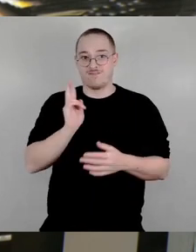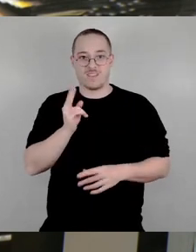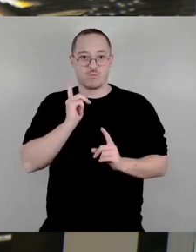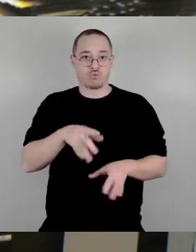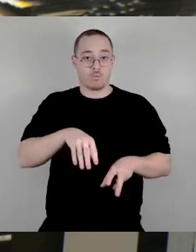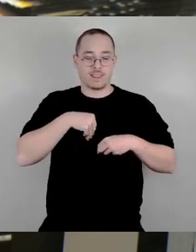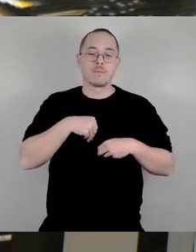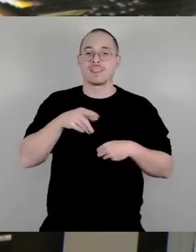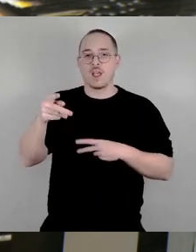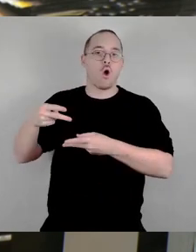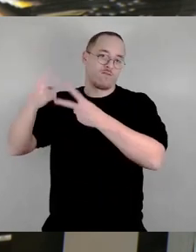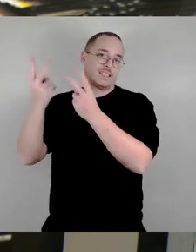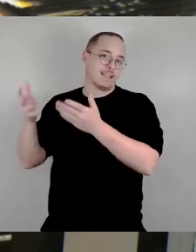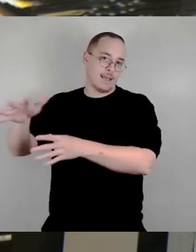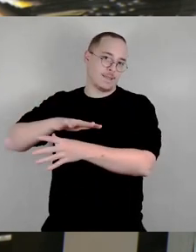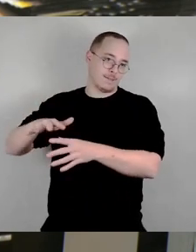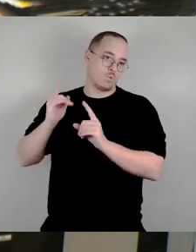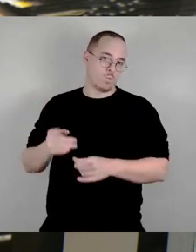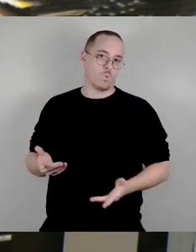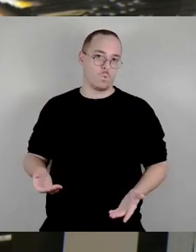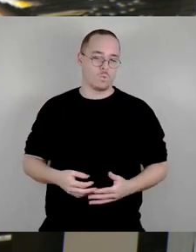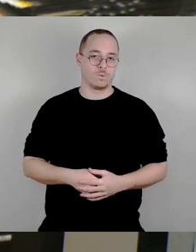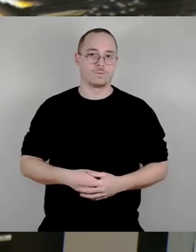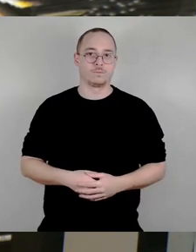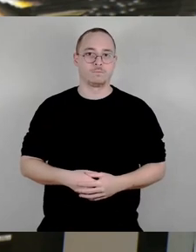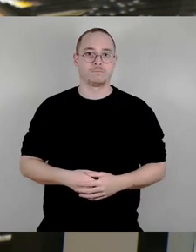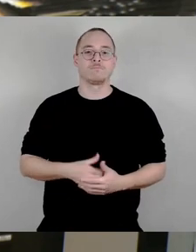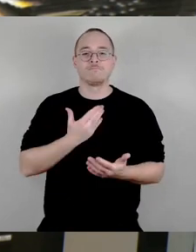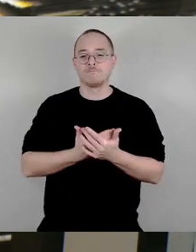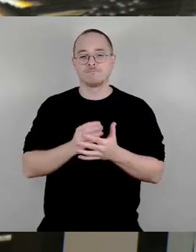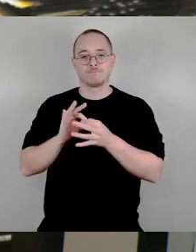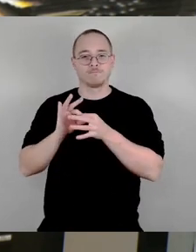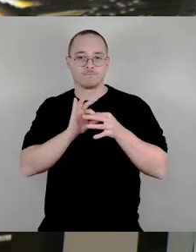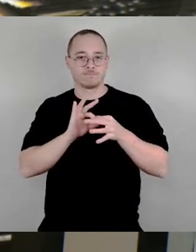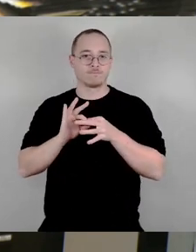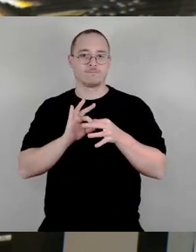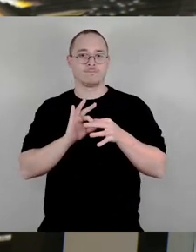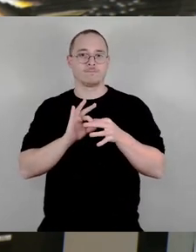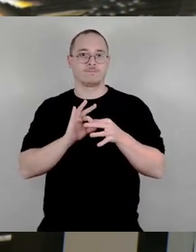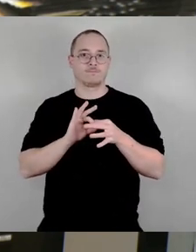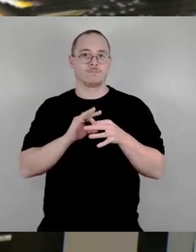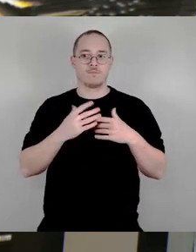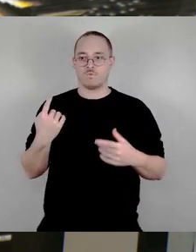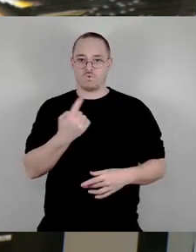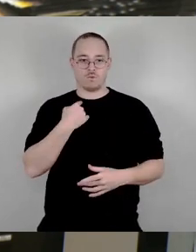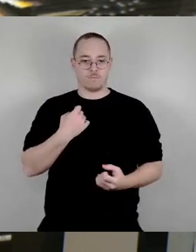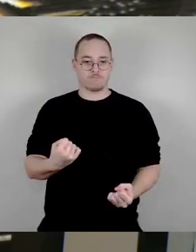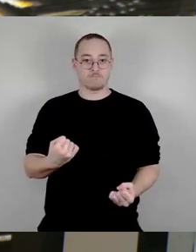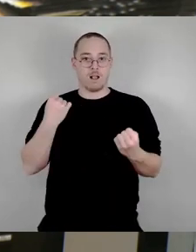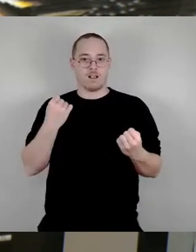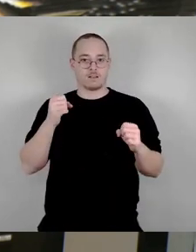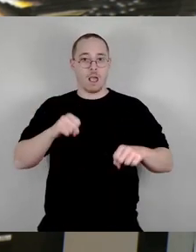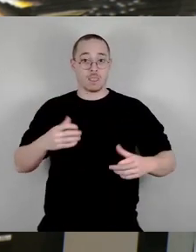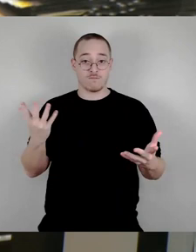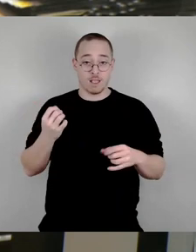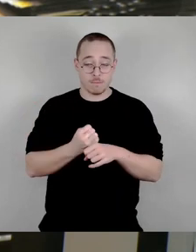Insofern kommt es darauf an, wie wir uns in dem, was wirklich unsere Macht ist, nämlich der kommunalen Planungsvorheit, hier